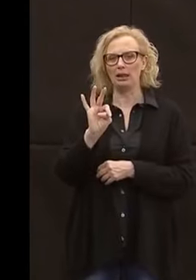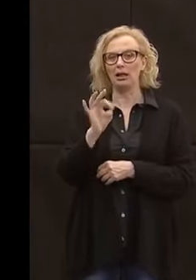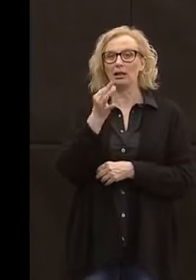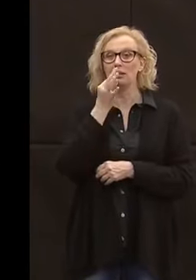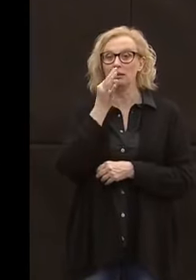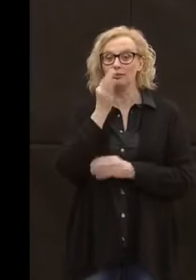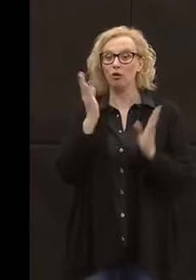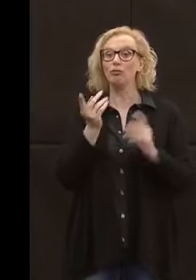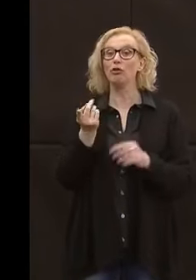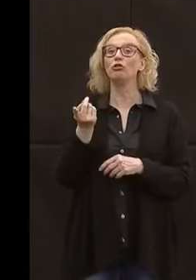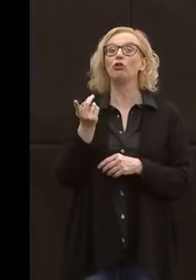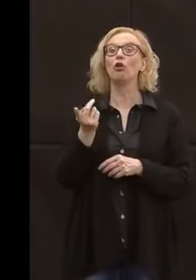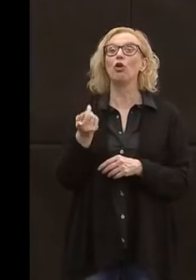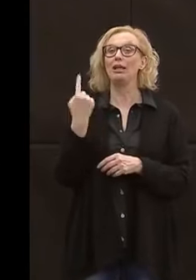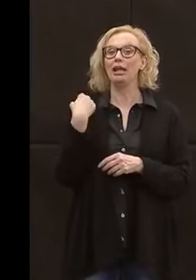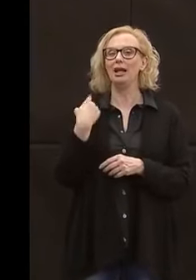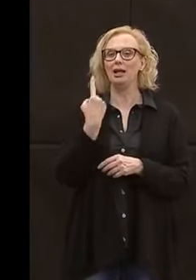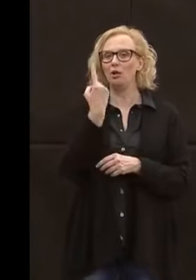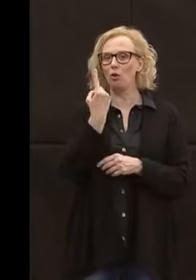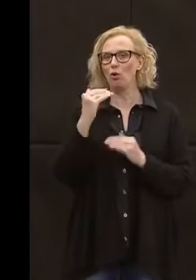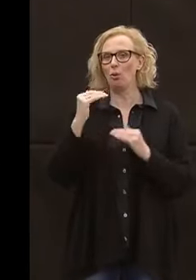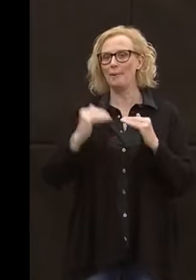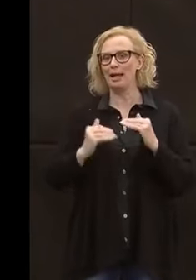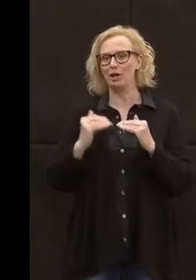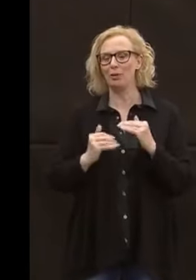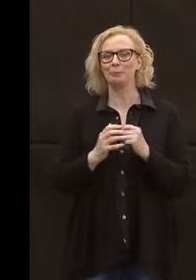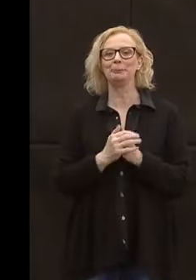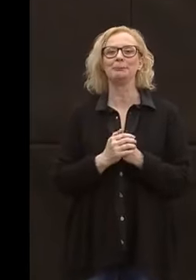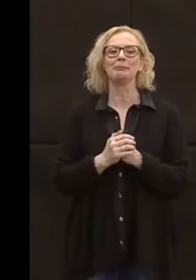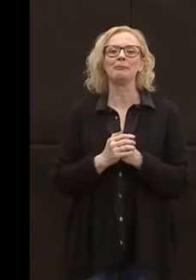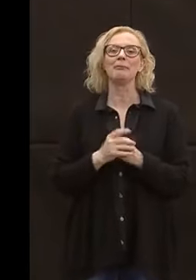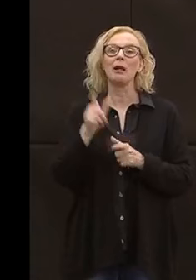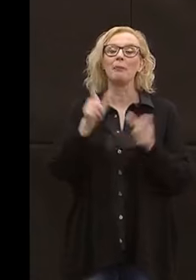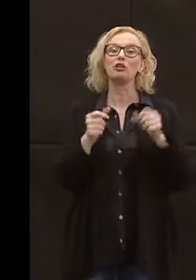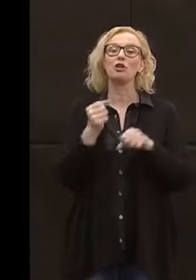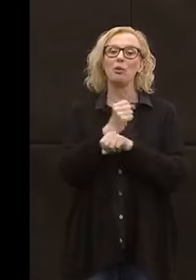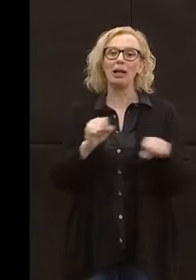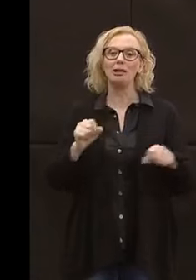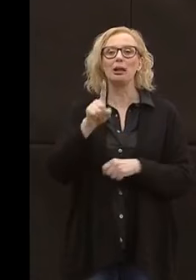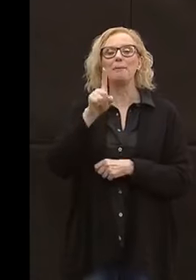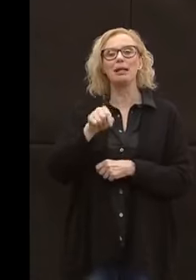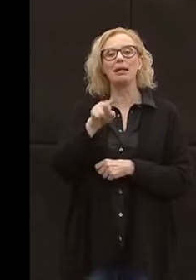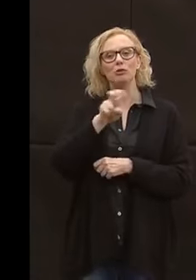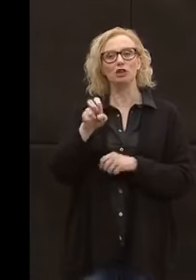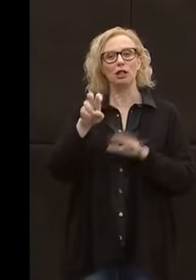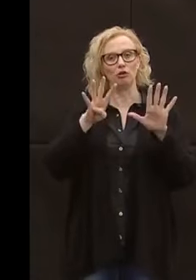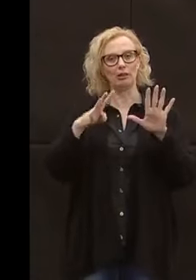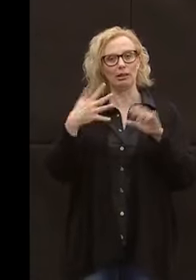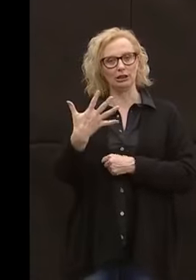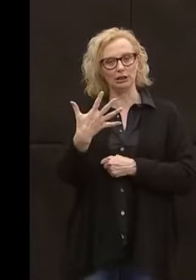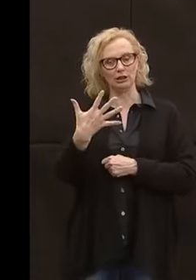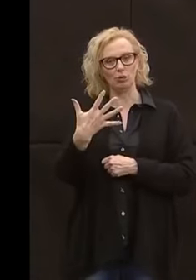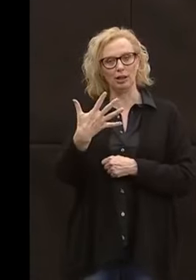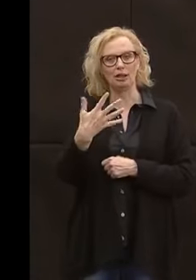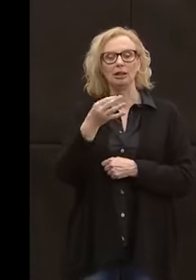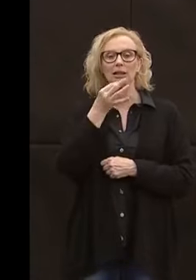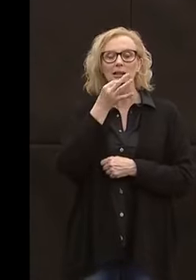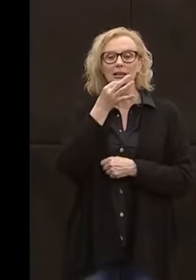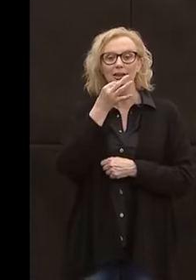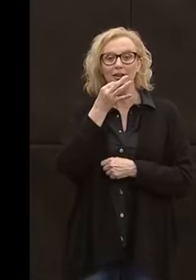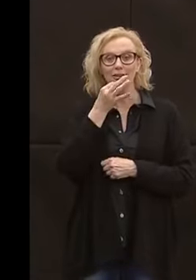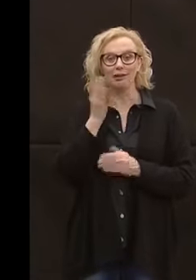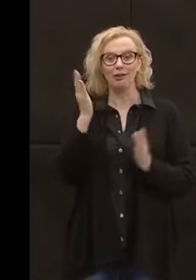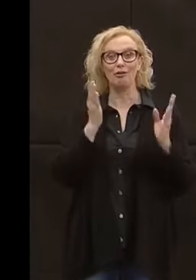meno 1 rispetto appunto alla giornata di ieri per quanto riguarda i guariti siamo a 1295 più 94